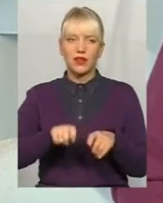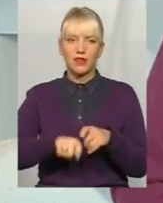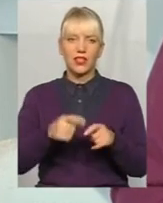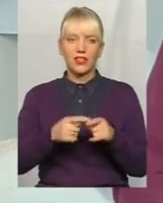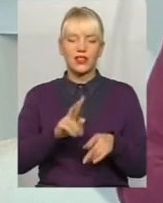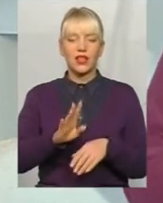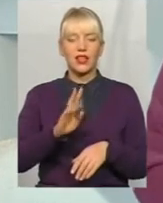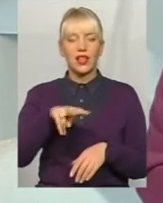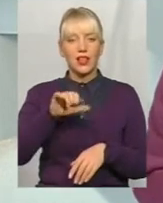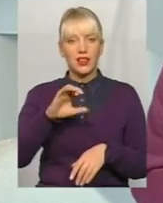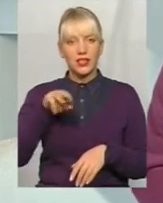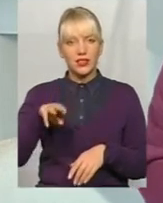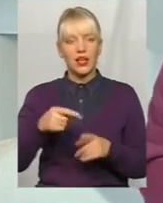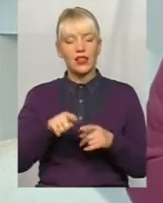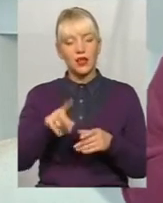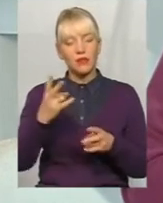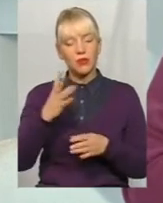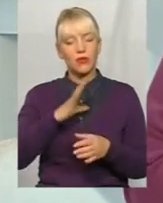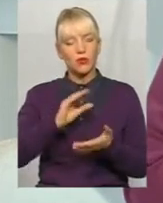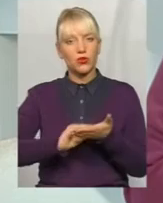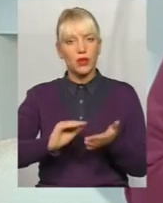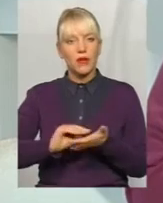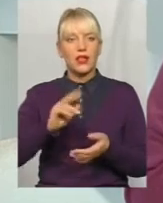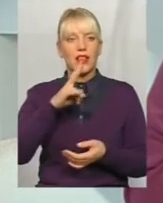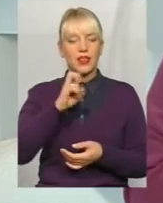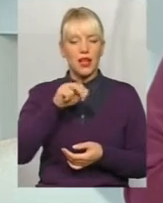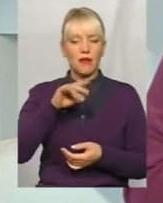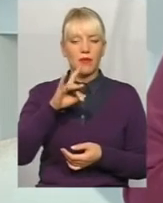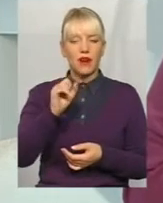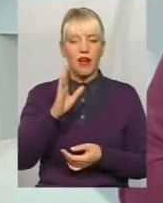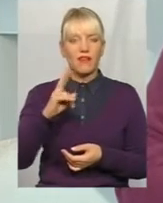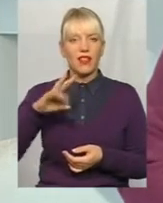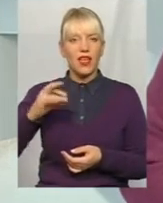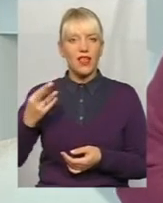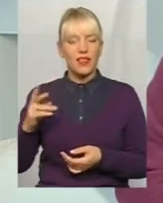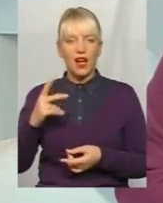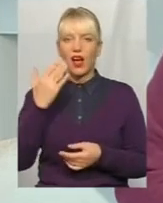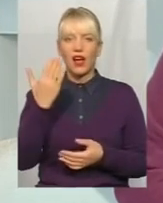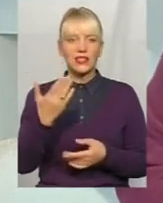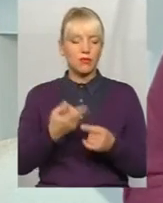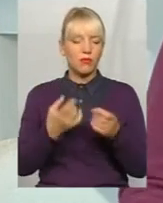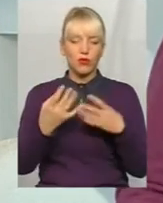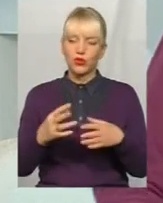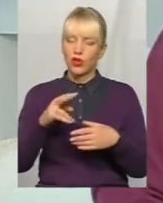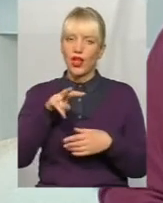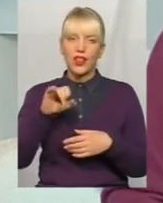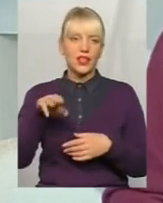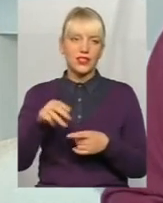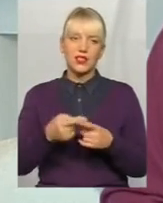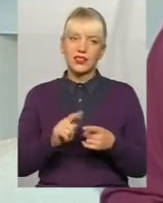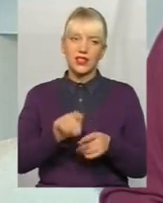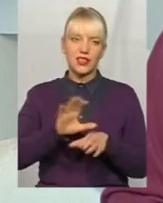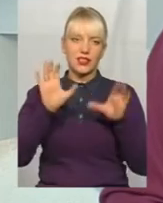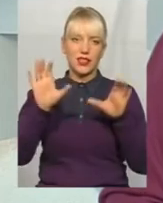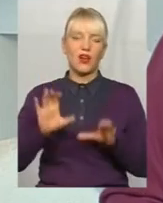лист. Якщо б не написано направлення, тоді ми вас будемо приймати як перевіряючих, інспекторів. А поки що це лист. І таким чином ми незаконно